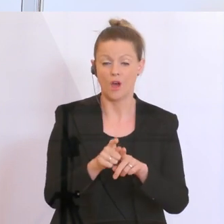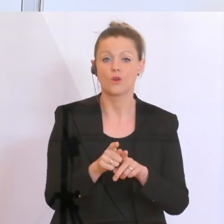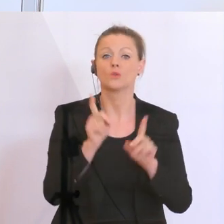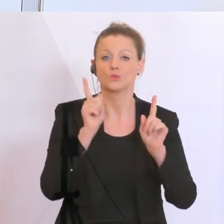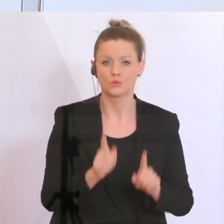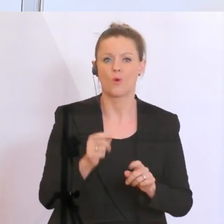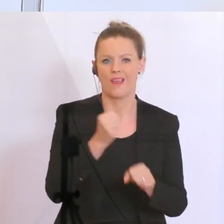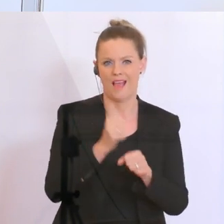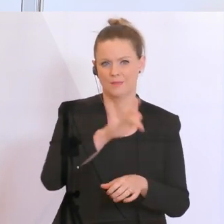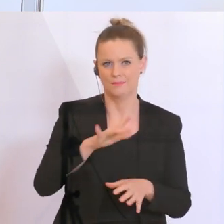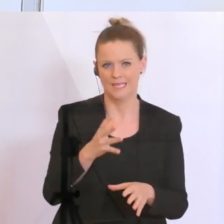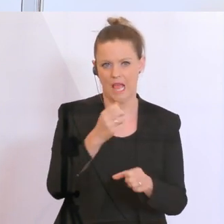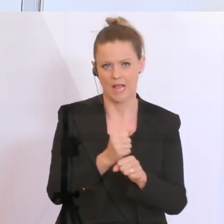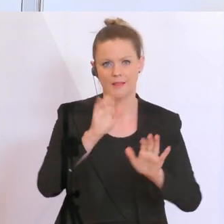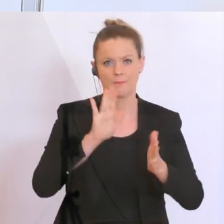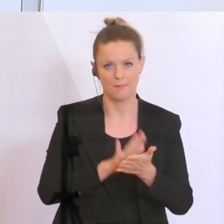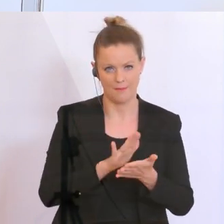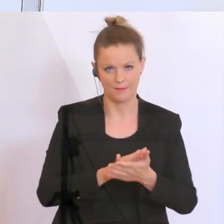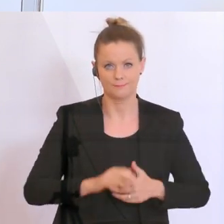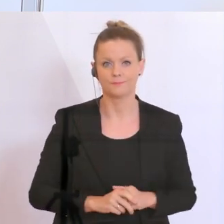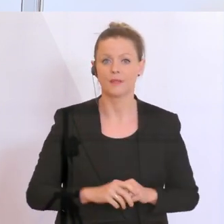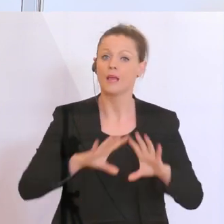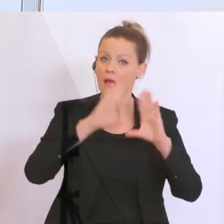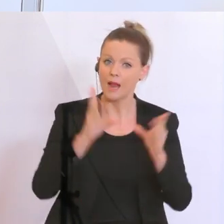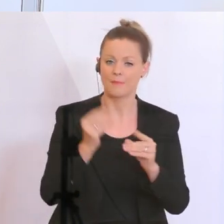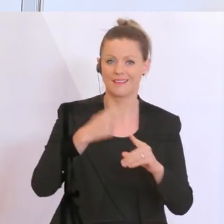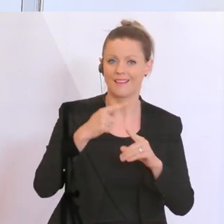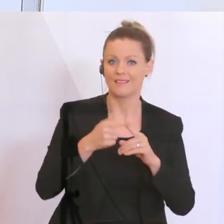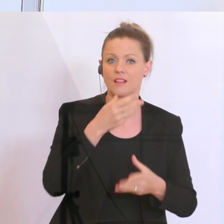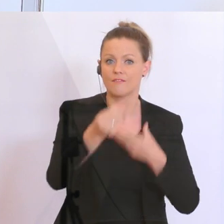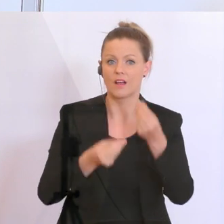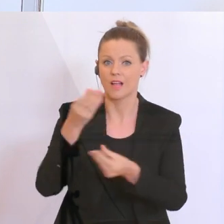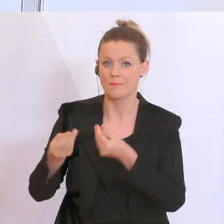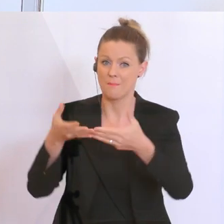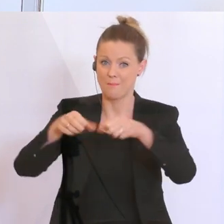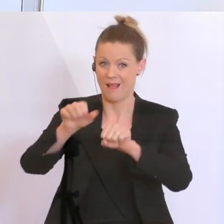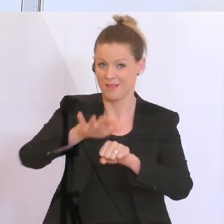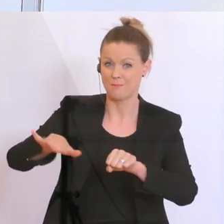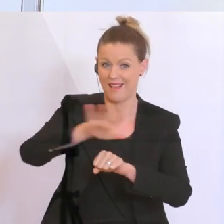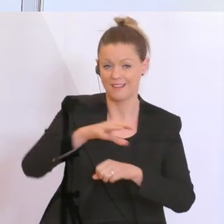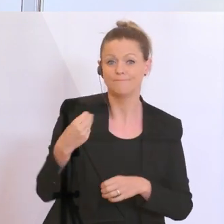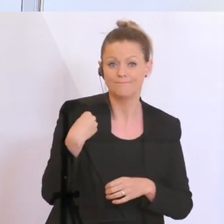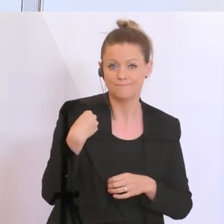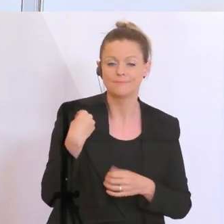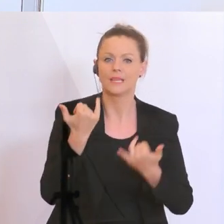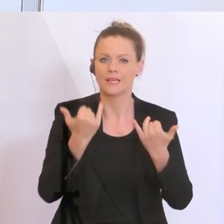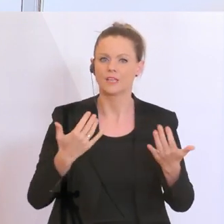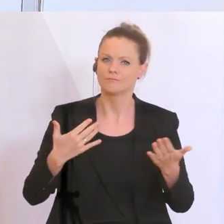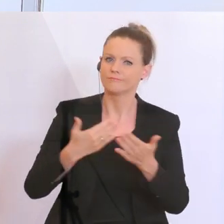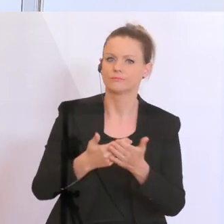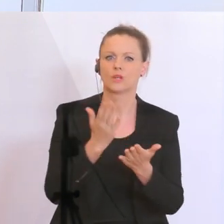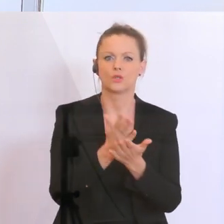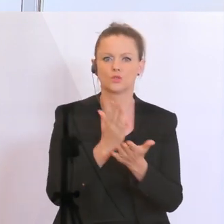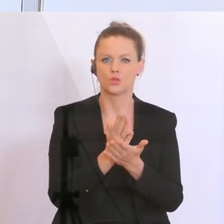bleiben. Generell zu den Kreditvergaben hier wurde uns vom Bankensektor mitgeteilt, dass mittlerweile ein